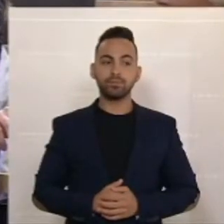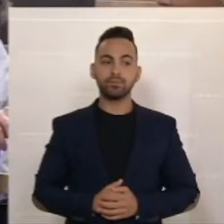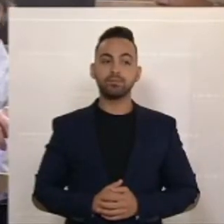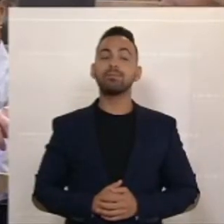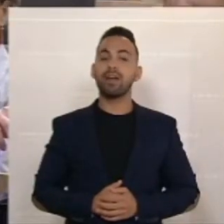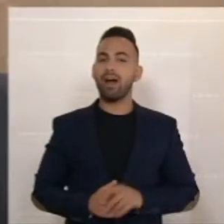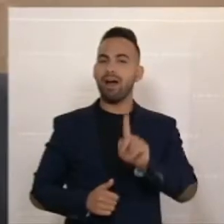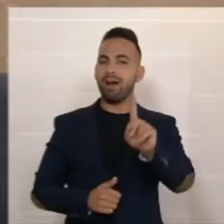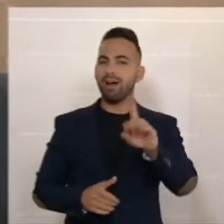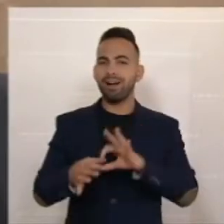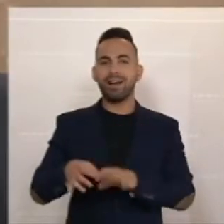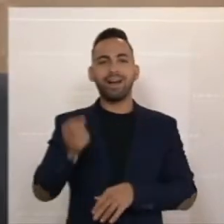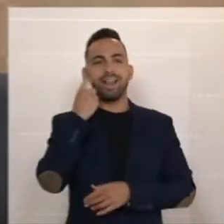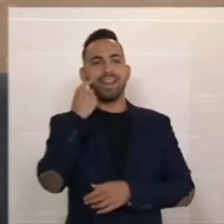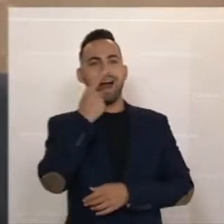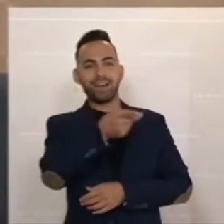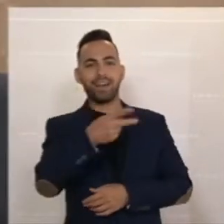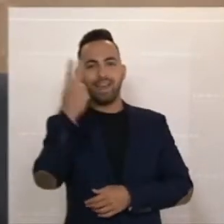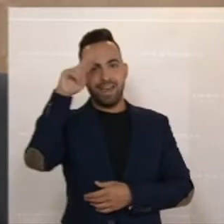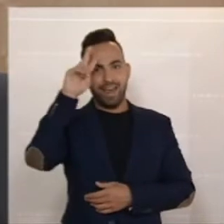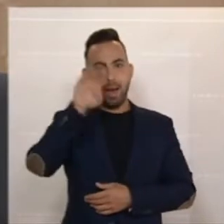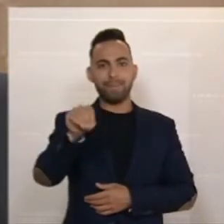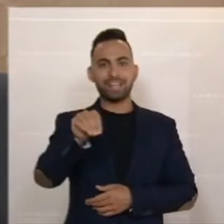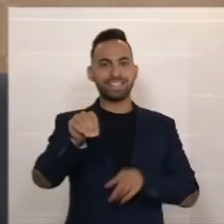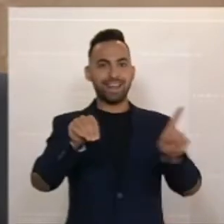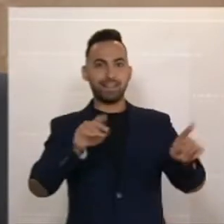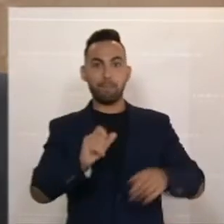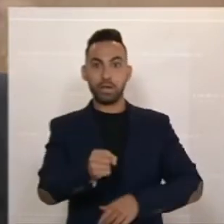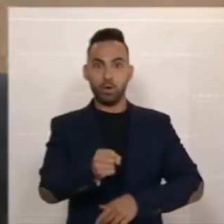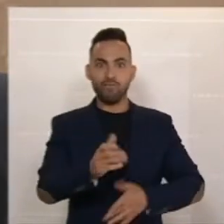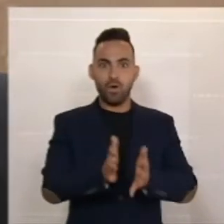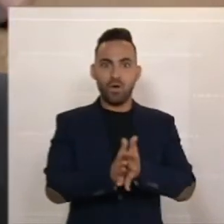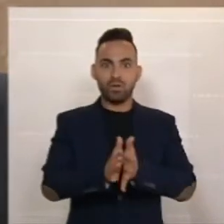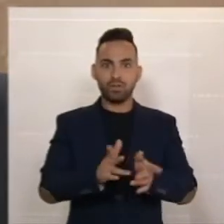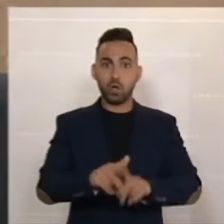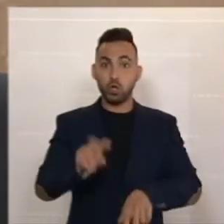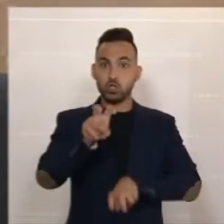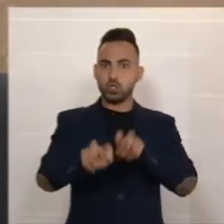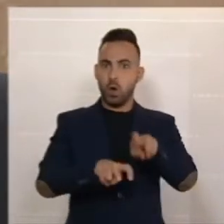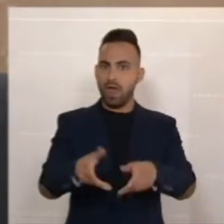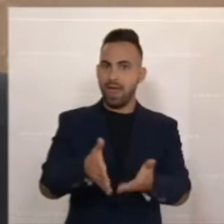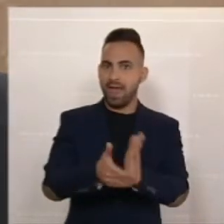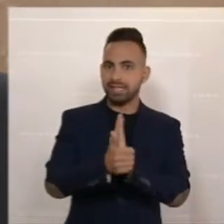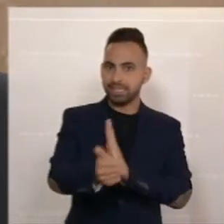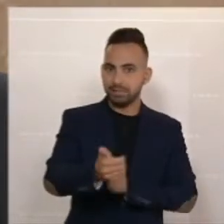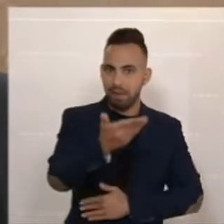Und weil ich gerade den lachenden Matznetter sehe, direkt beim Mikrofon, Steuerexperte.